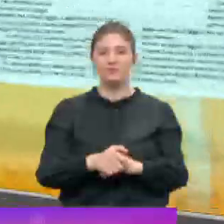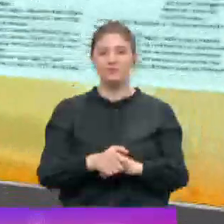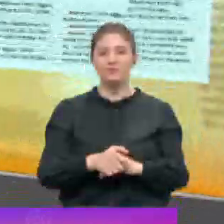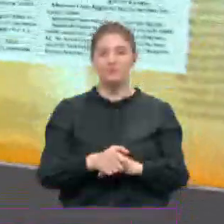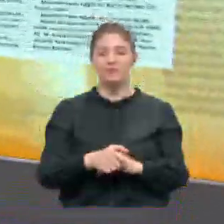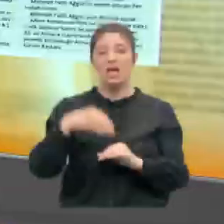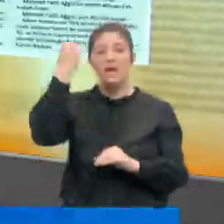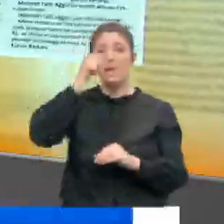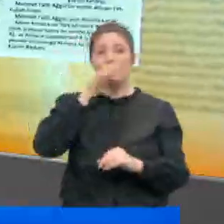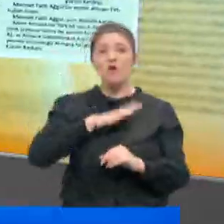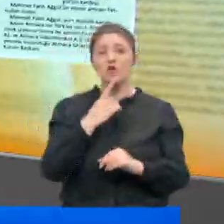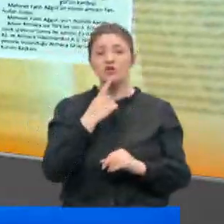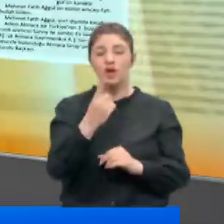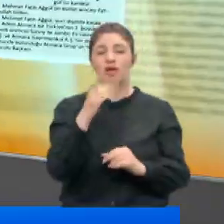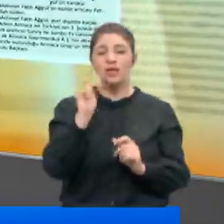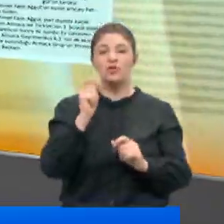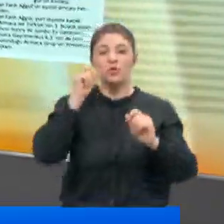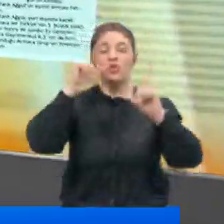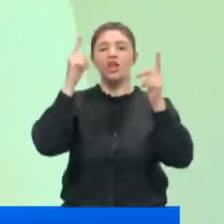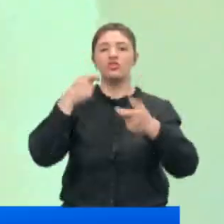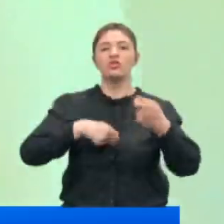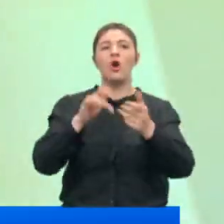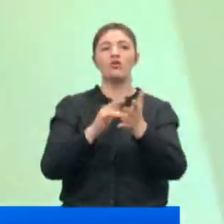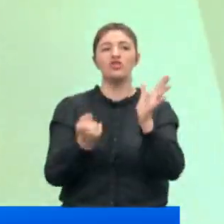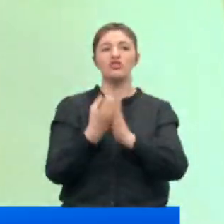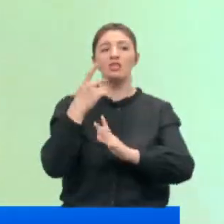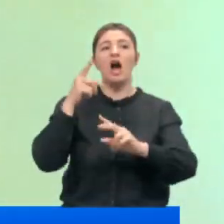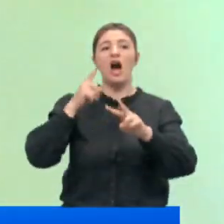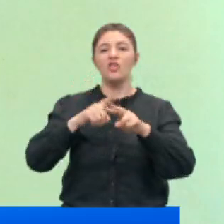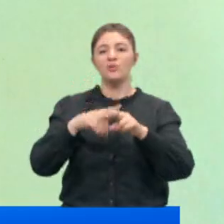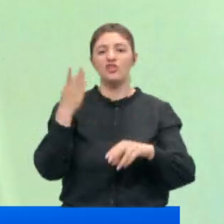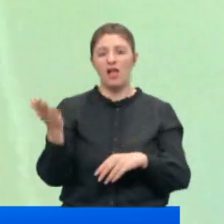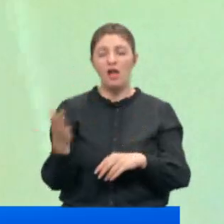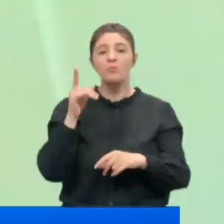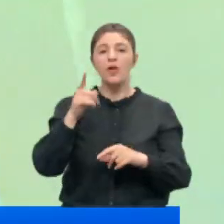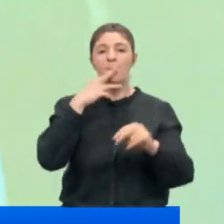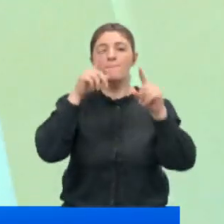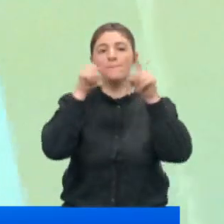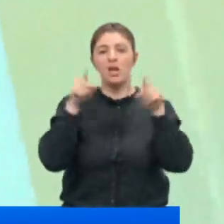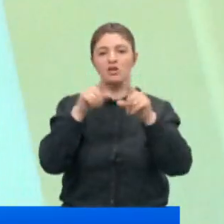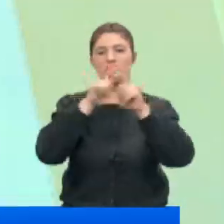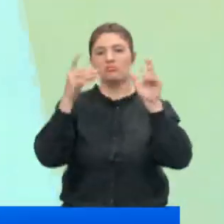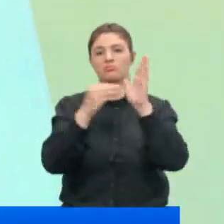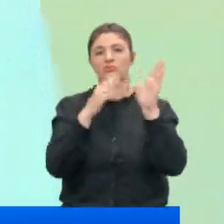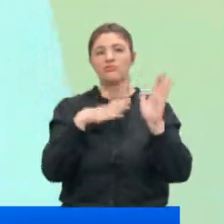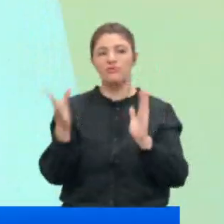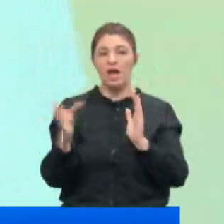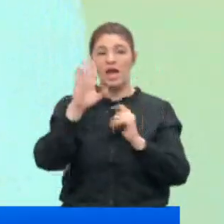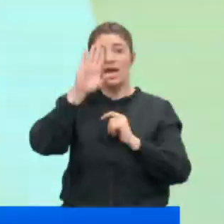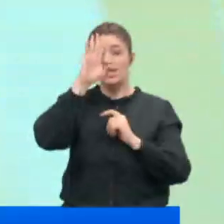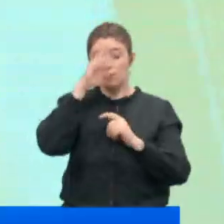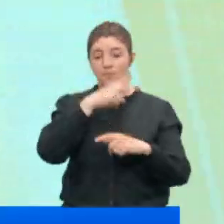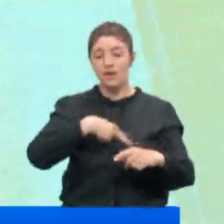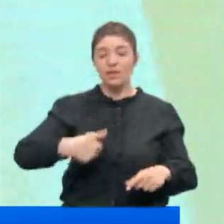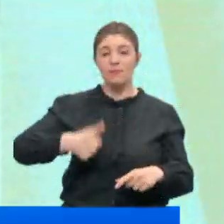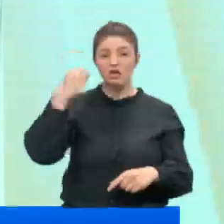İmamoğlu'nun sözünü ettiği uyanık şirket ortaya çıktı atmacalar. Bu da pencerenin manşeti. İstanbul